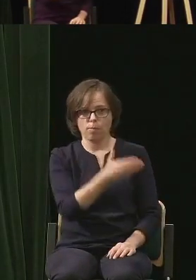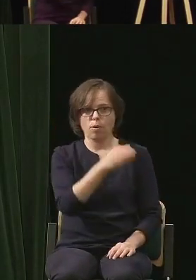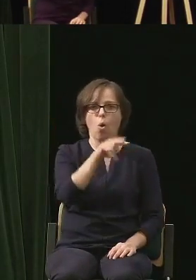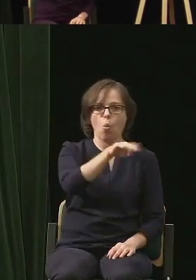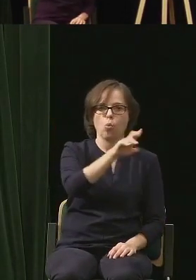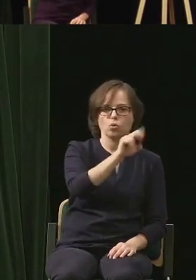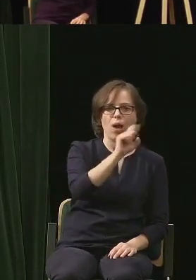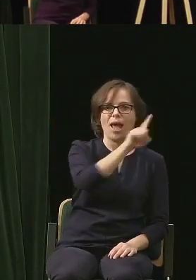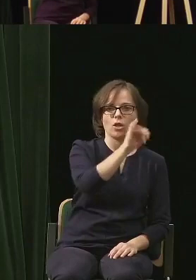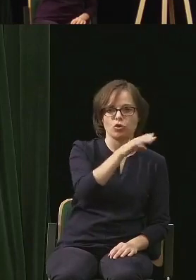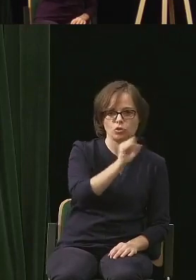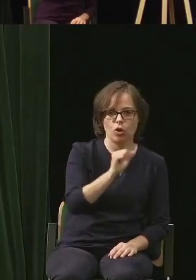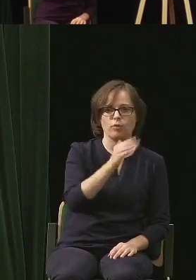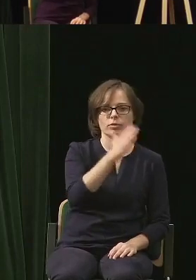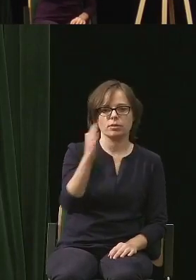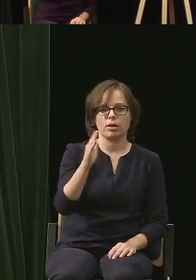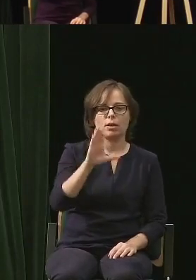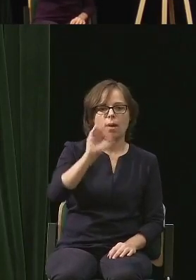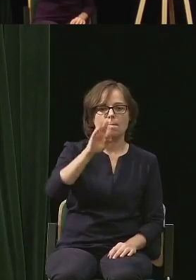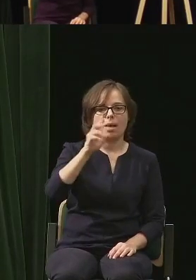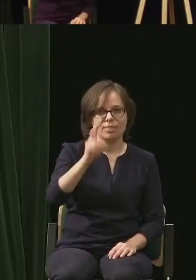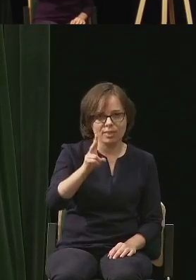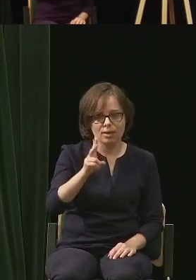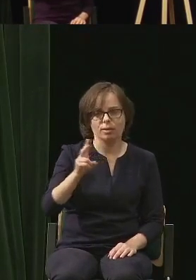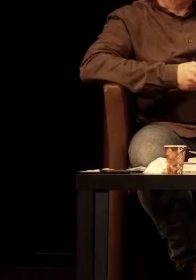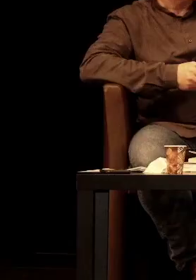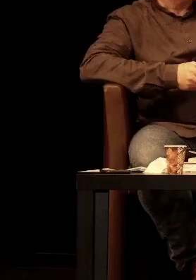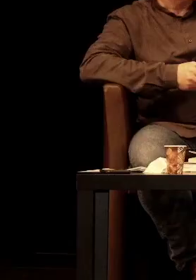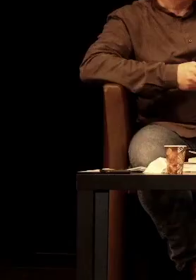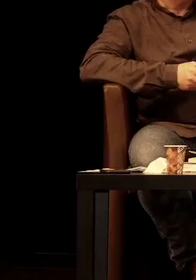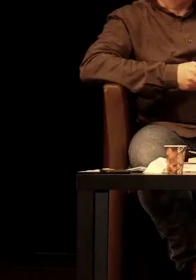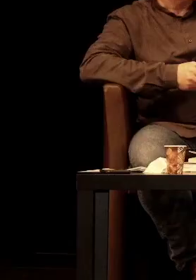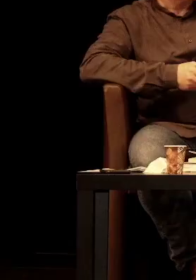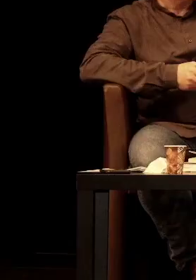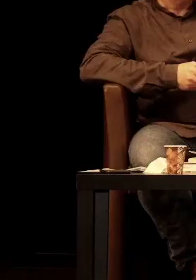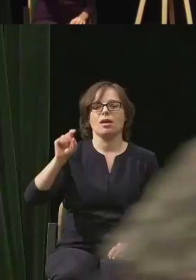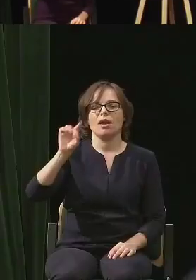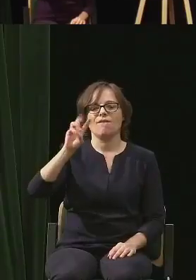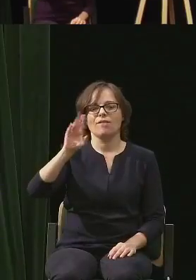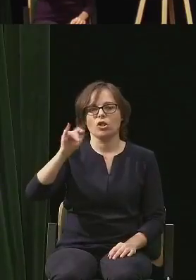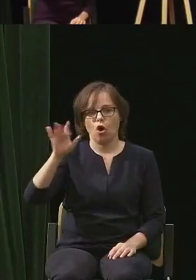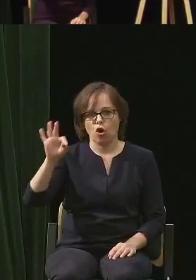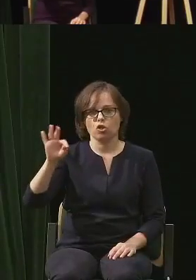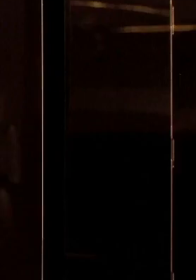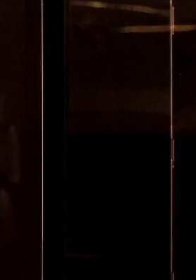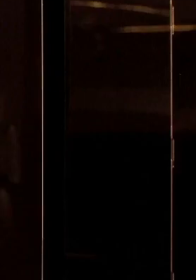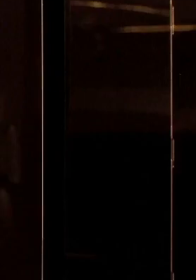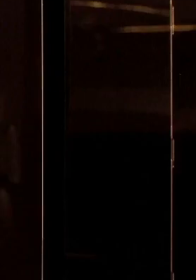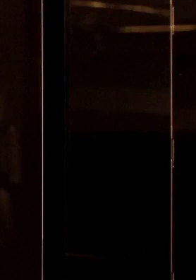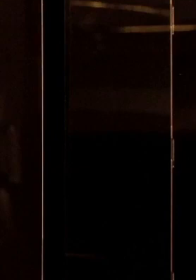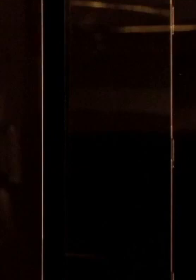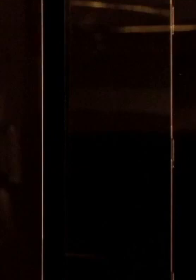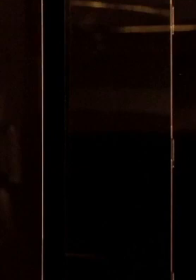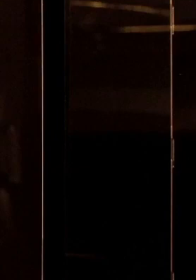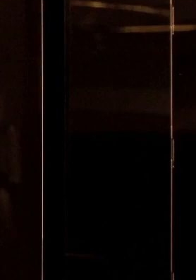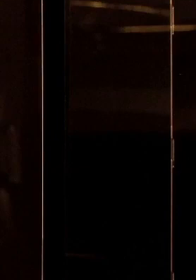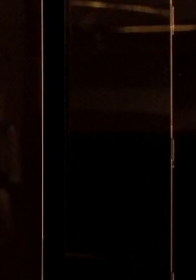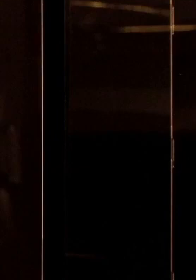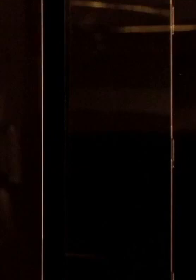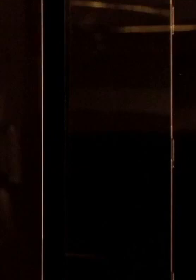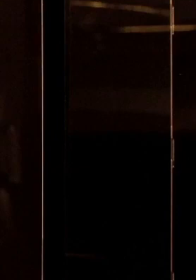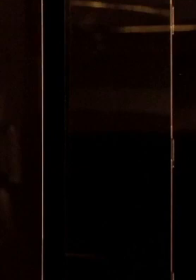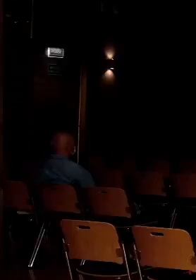Zajączkowska, Edwin Bendyk, Witold Orłowski, profesor Witold Orłowski, Arkadiusz Szaraniec,